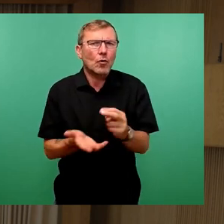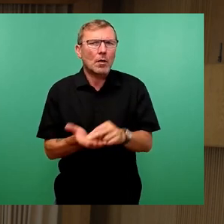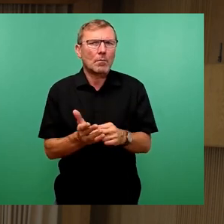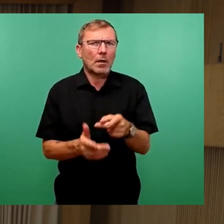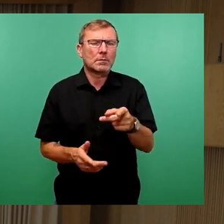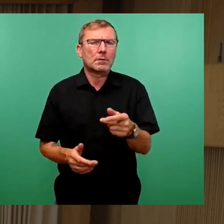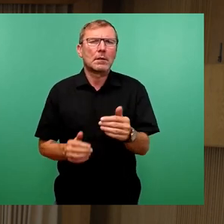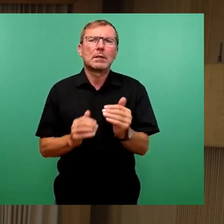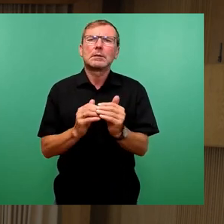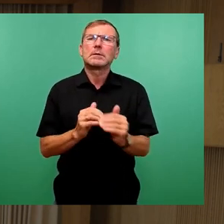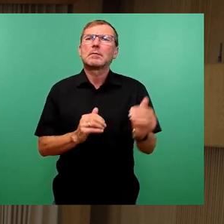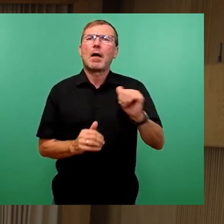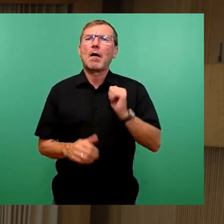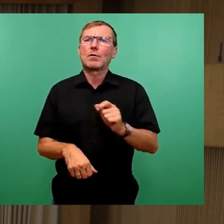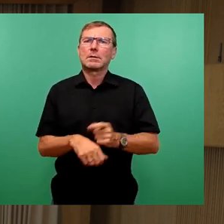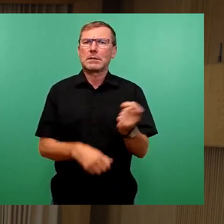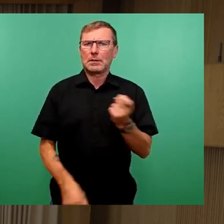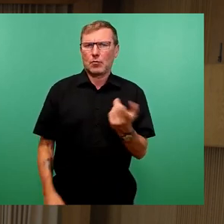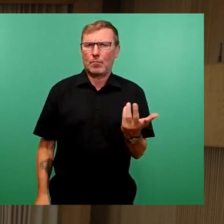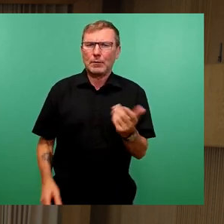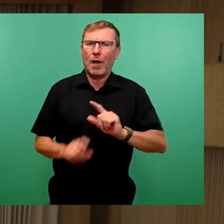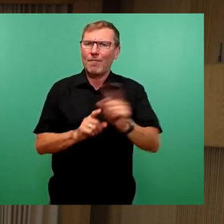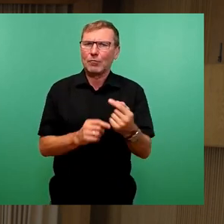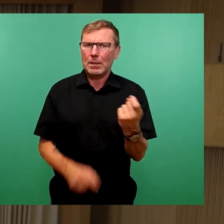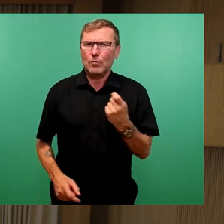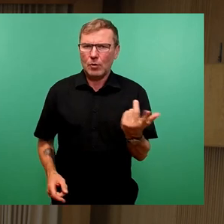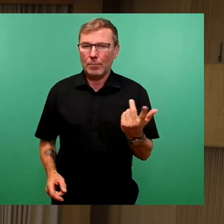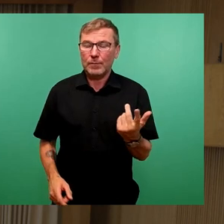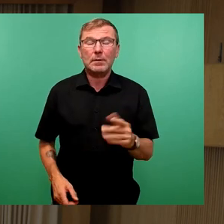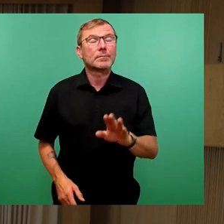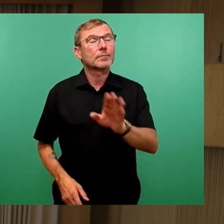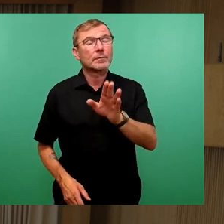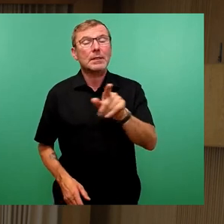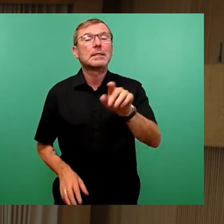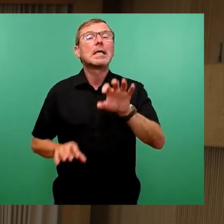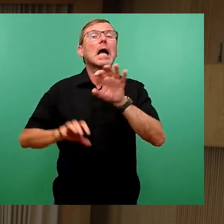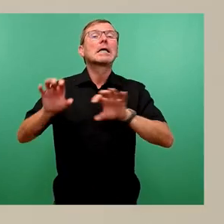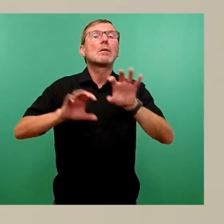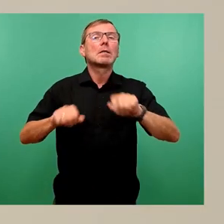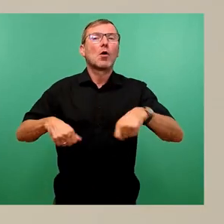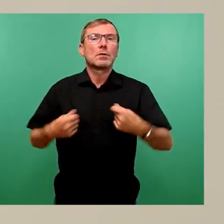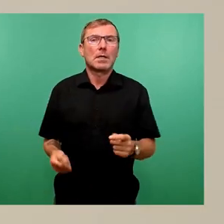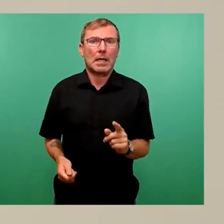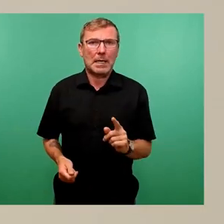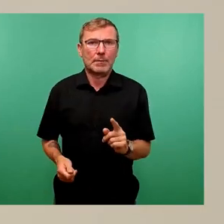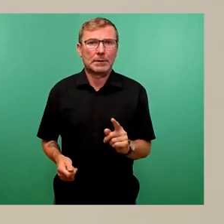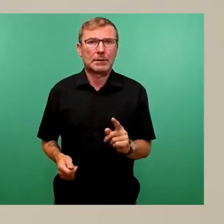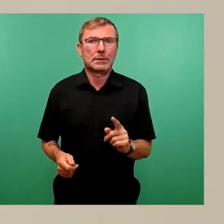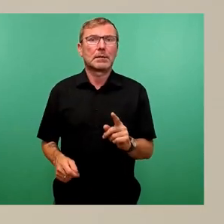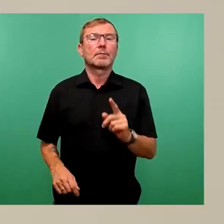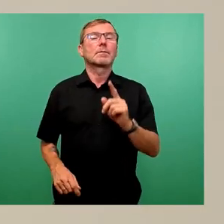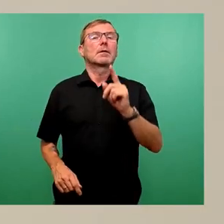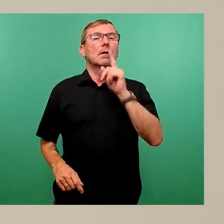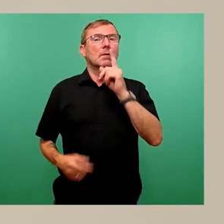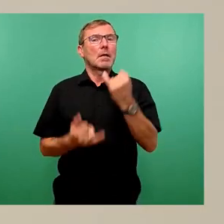Verlustzeiten kommt? Also ich will nochmal sagen, das ist ein Simulationsergebnis. Wenn Sie die letzten